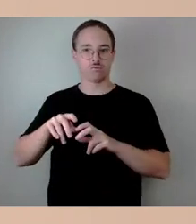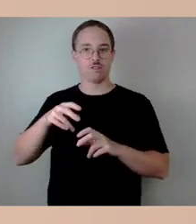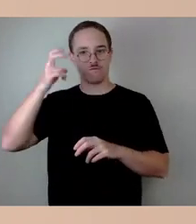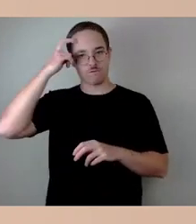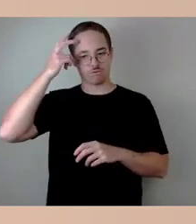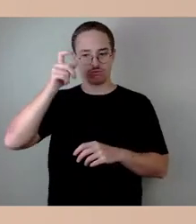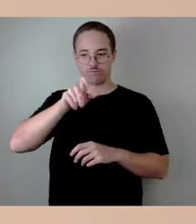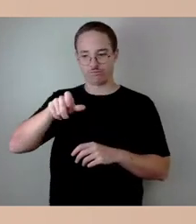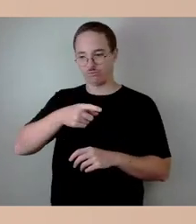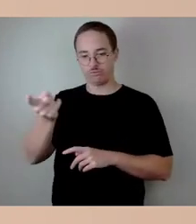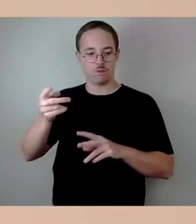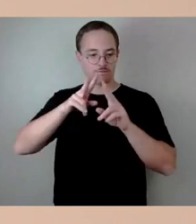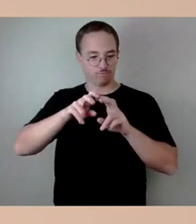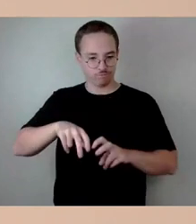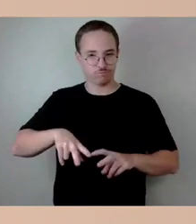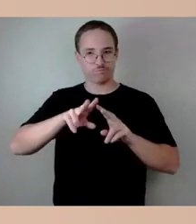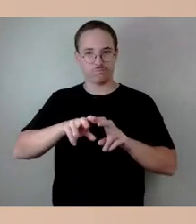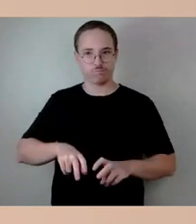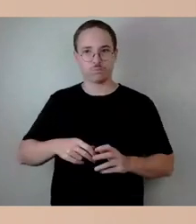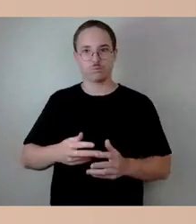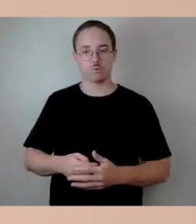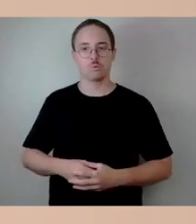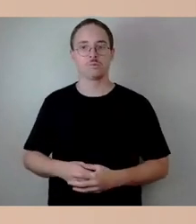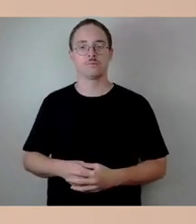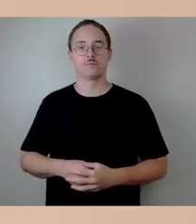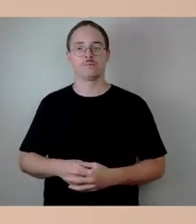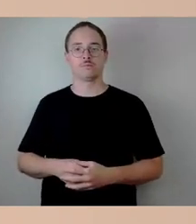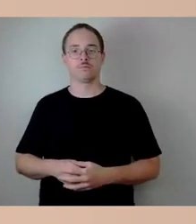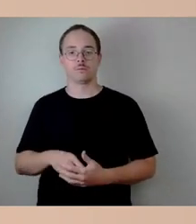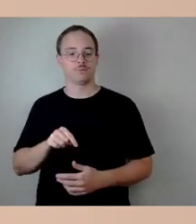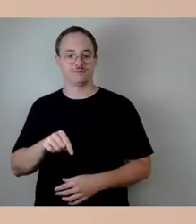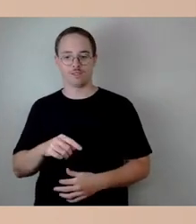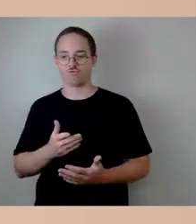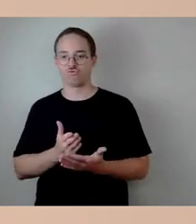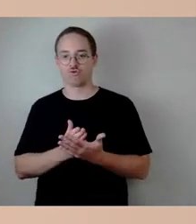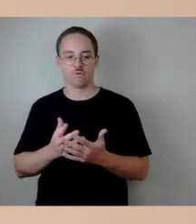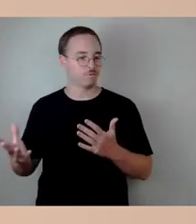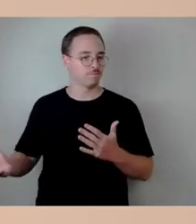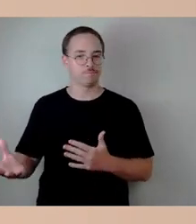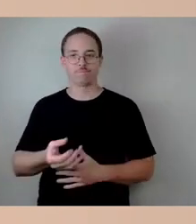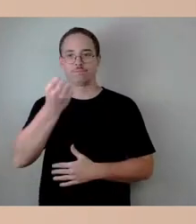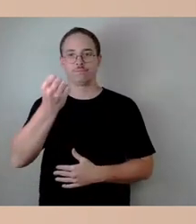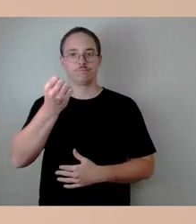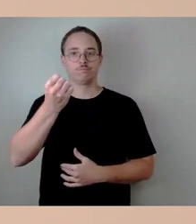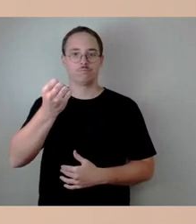konstatieren, dass hier noch kein wirklicher Durchbruch des Wissens gegeben ist.